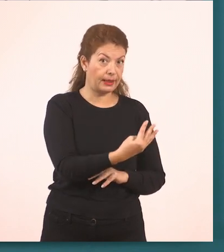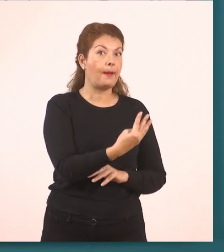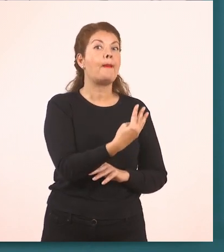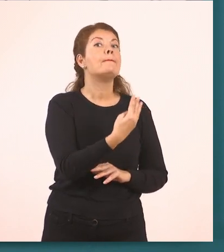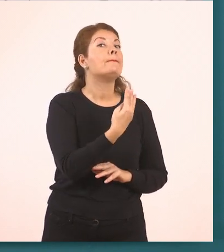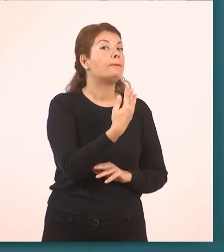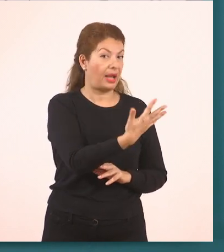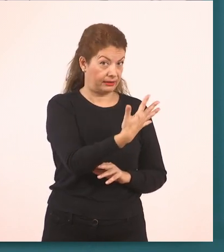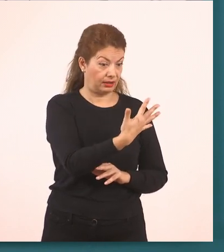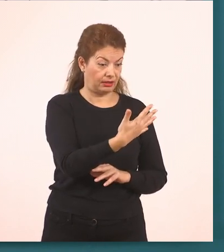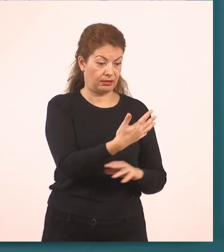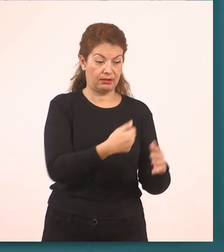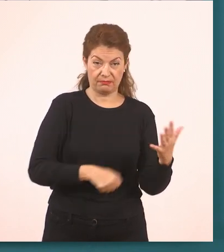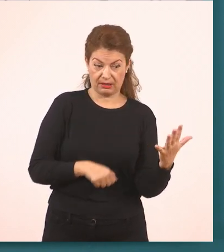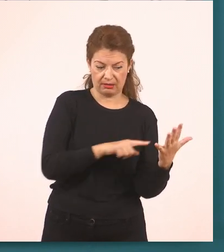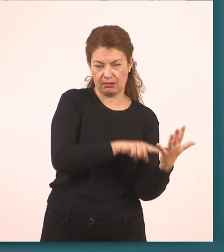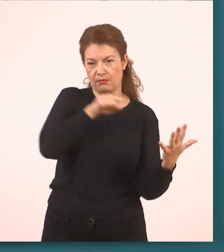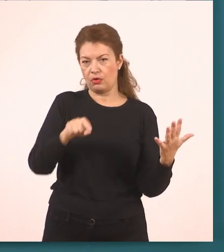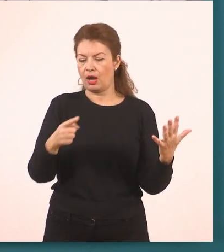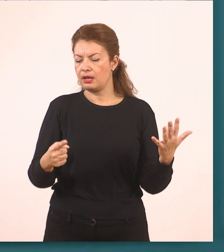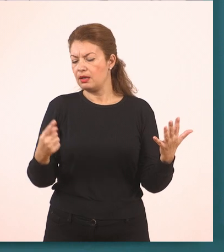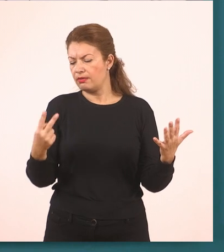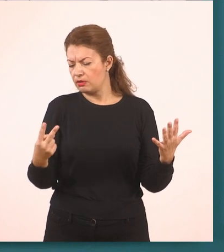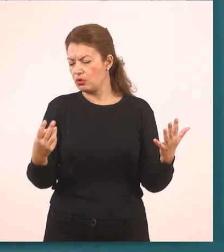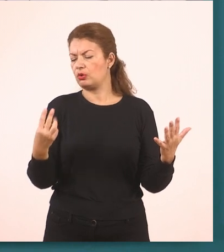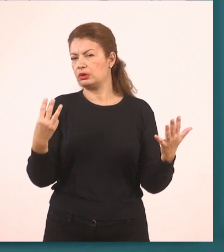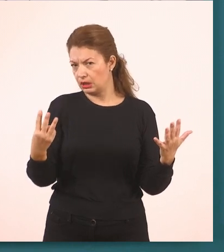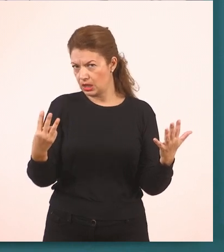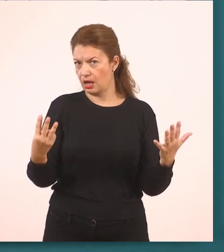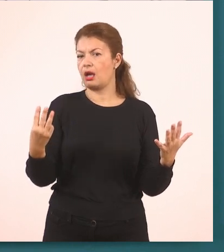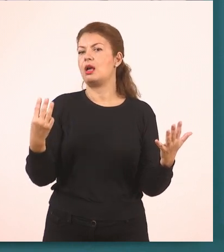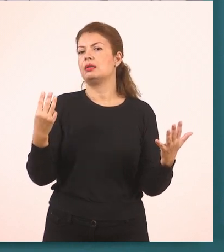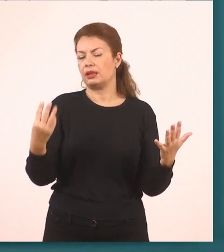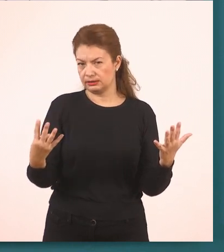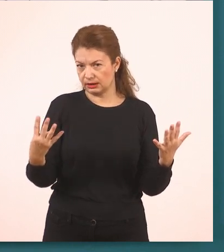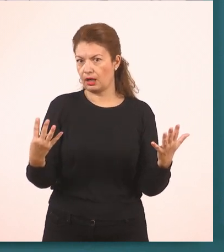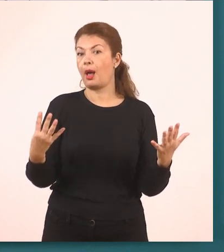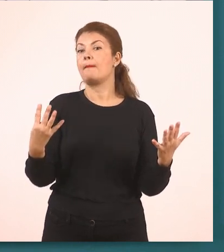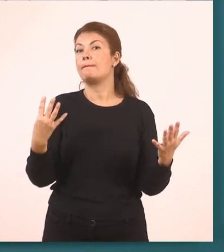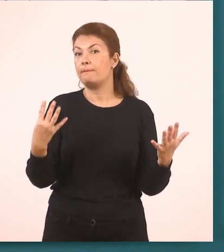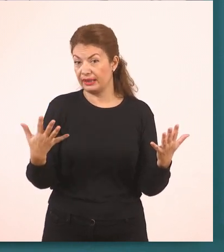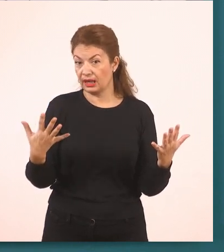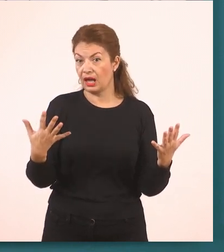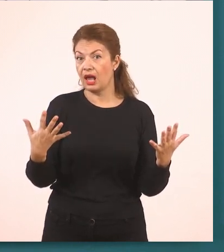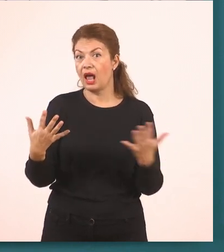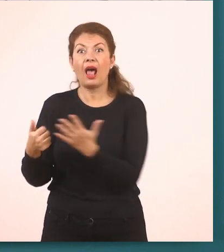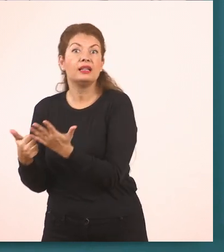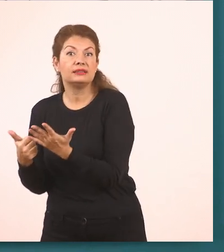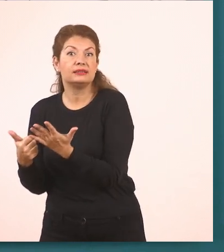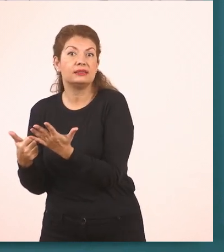τέσσερα, πέντε. Ένα, δύο, τρία, τέσσερα, πέντε,